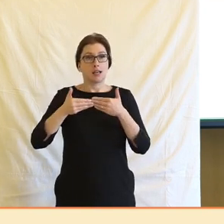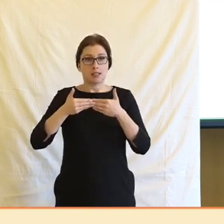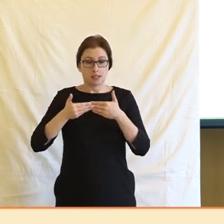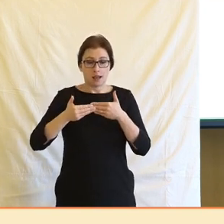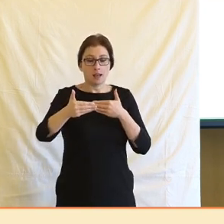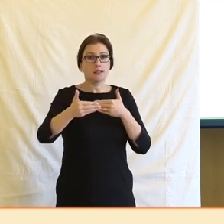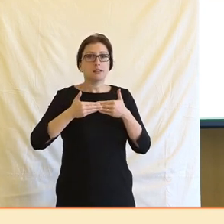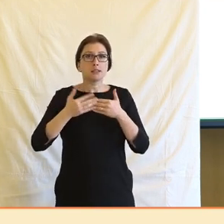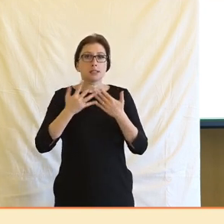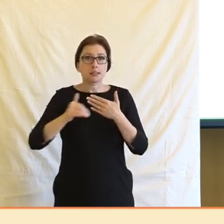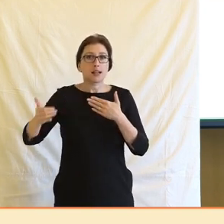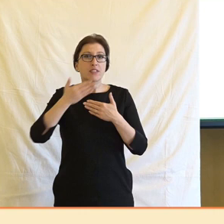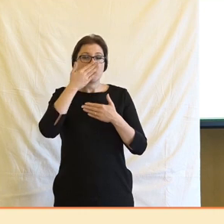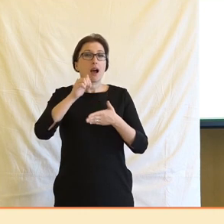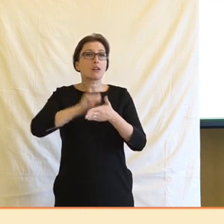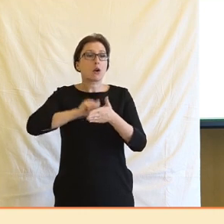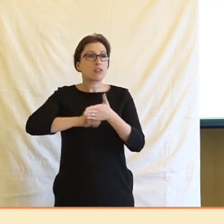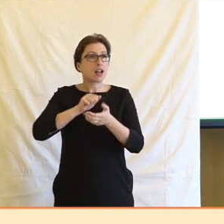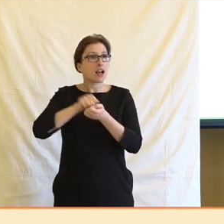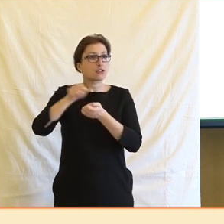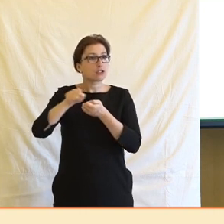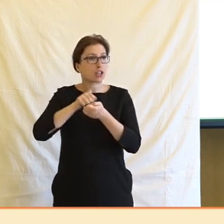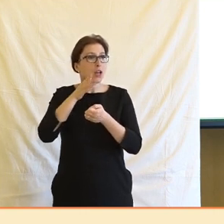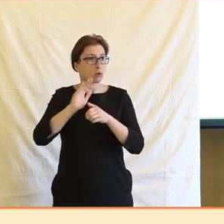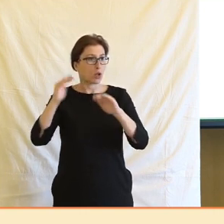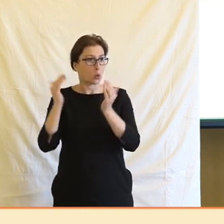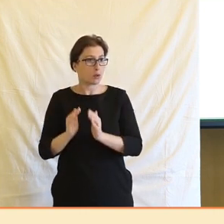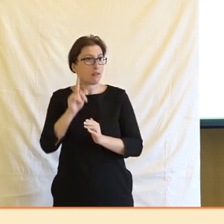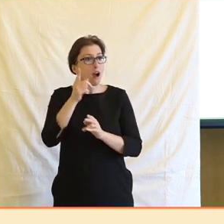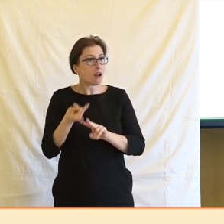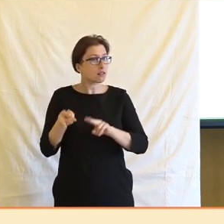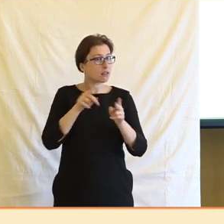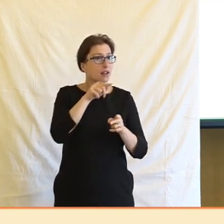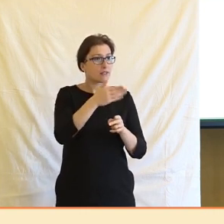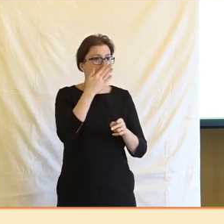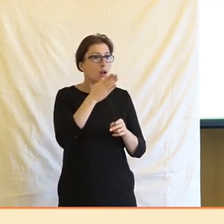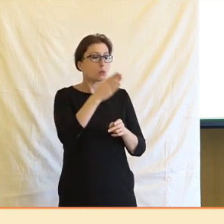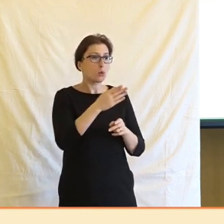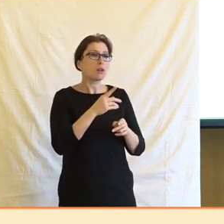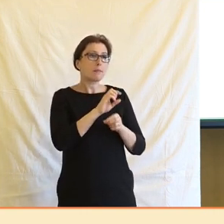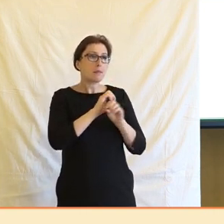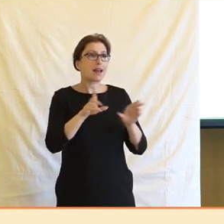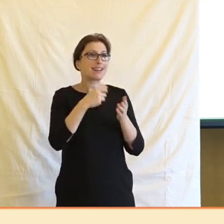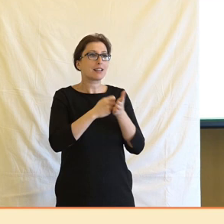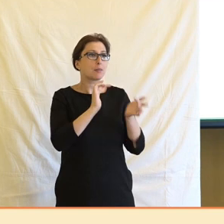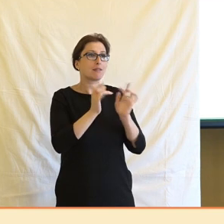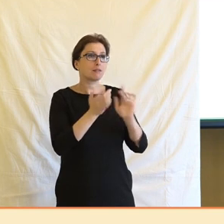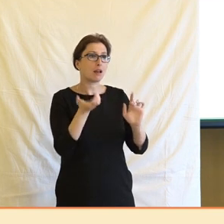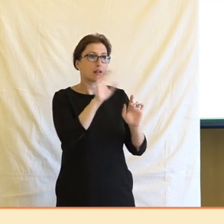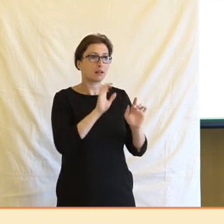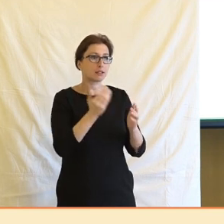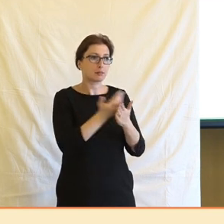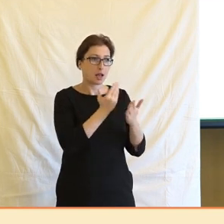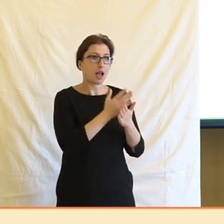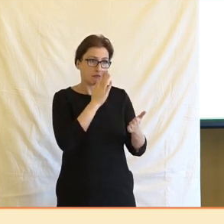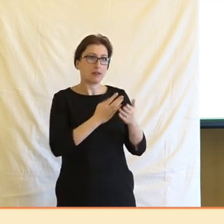bude ubývat pozic v tištěných médiích, ale zůstanou zachovaná ta elektronická a ta druhá, 26%ní, že dojde k redukci